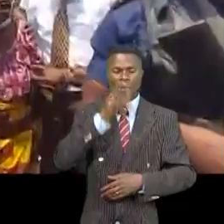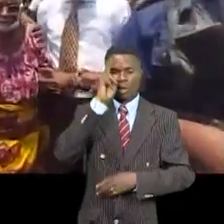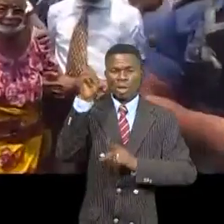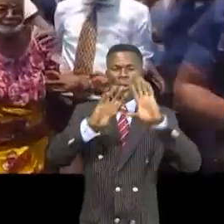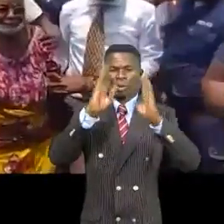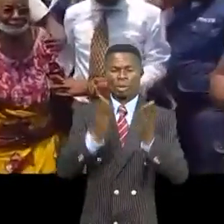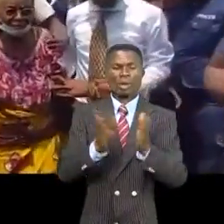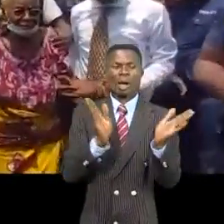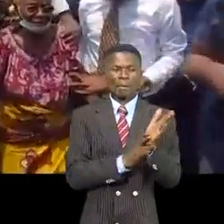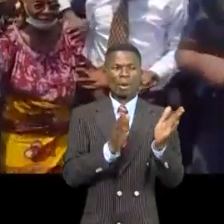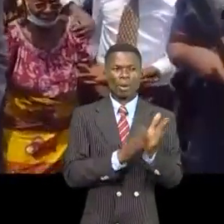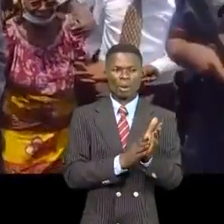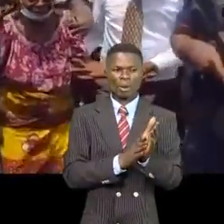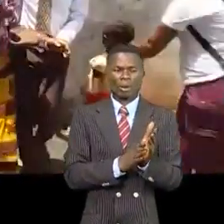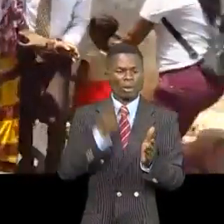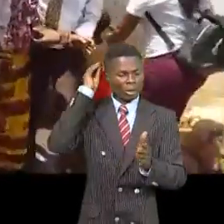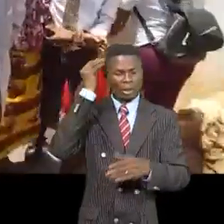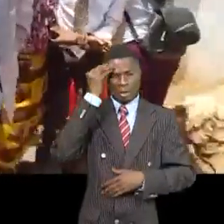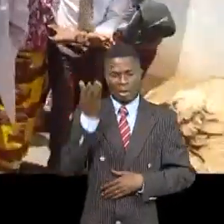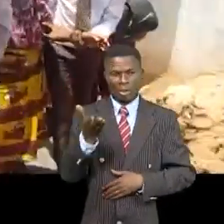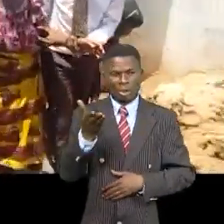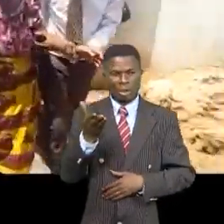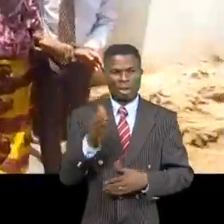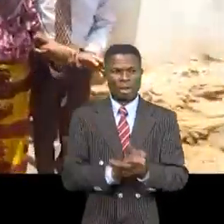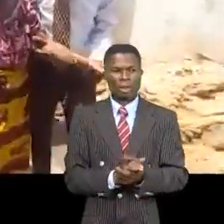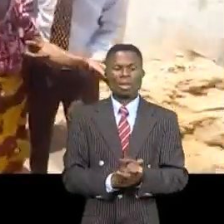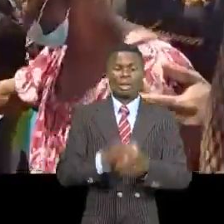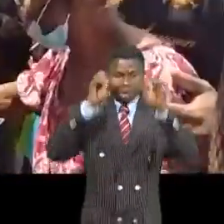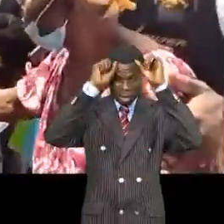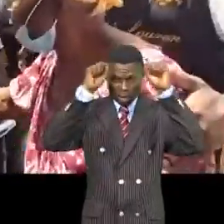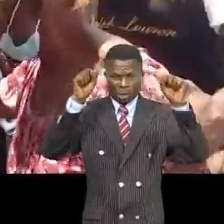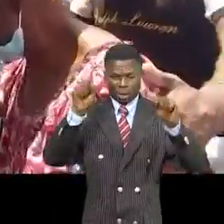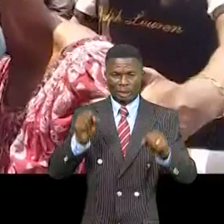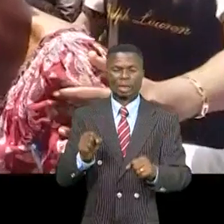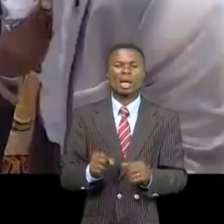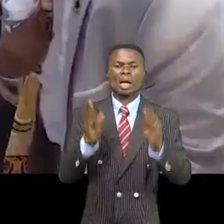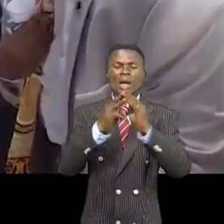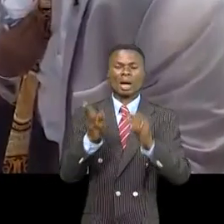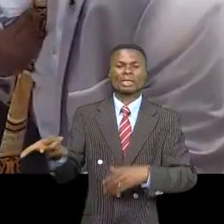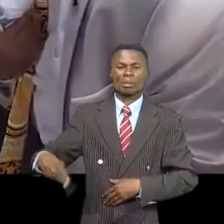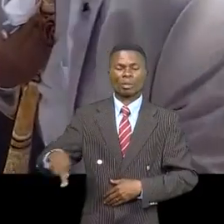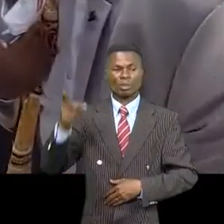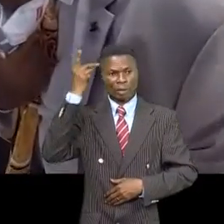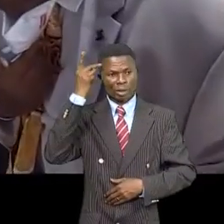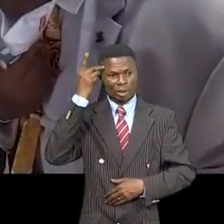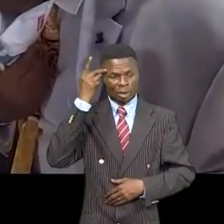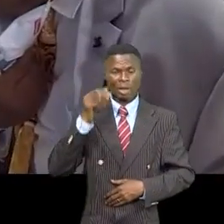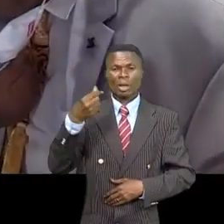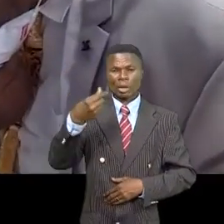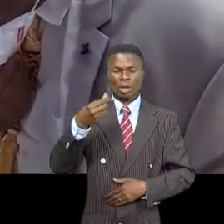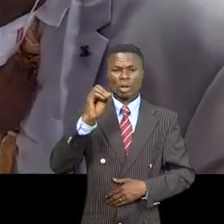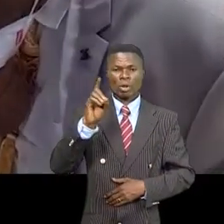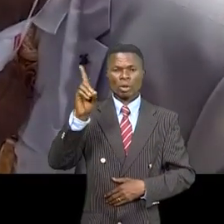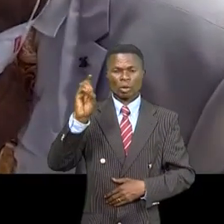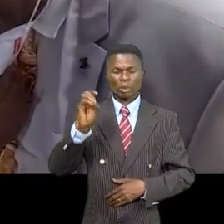Bandaluma en liesse s'est montrée reconnaissante au président de l'Assemblée provinciale de Kinshasa. Godempoi, qui s'est impliqué personnellement afin que la